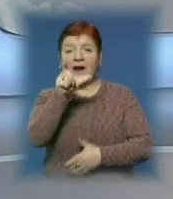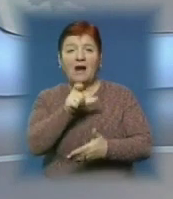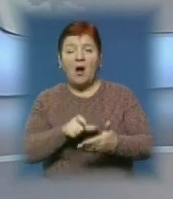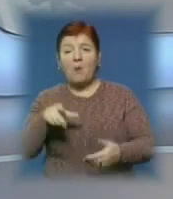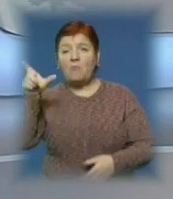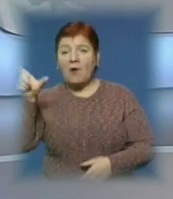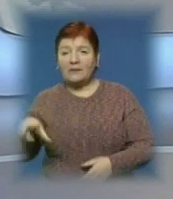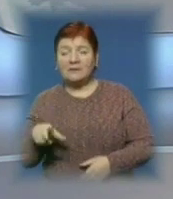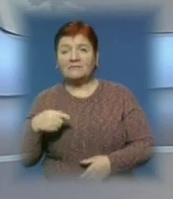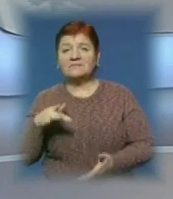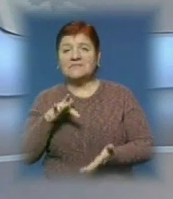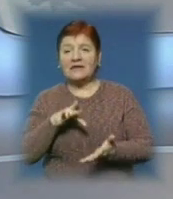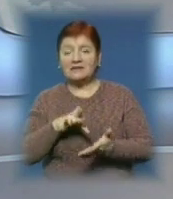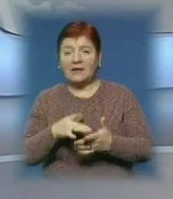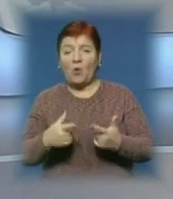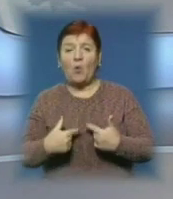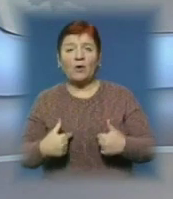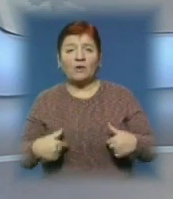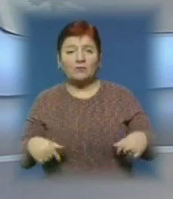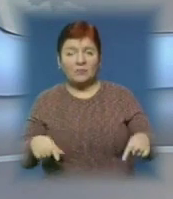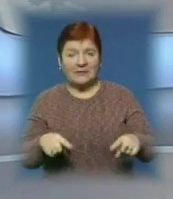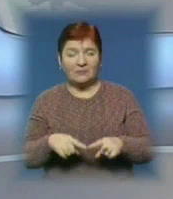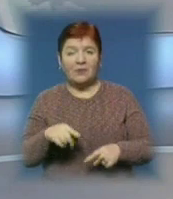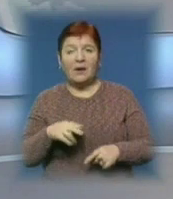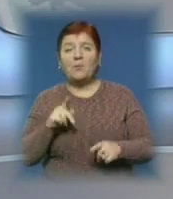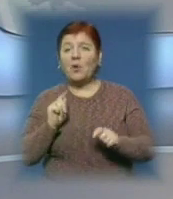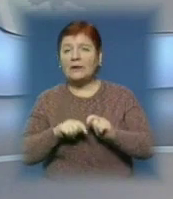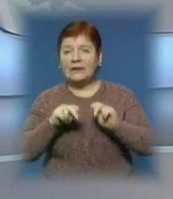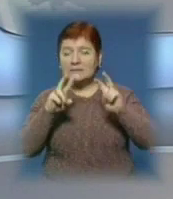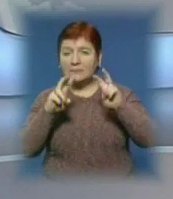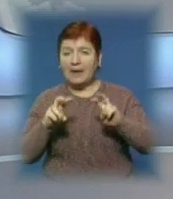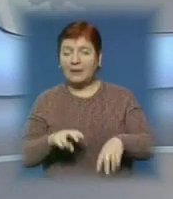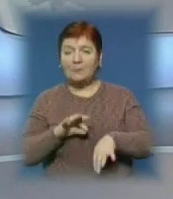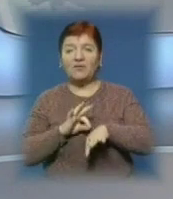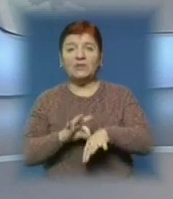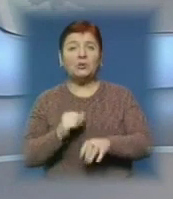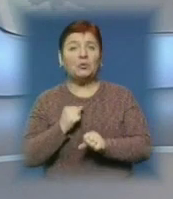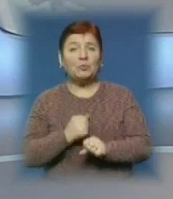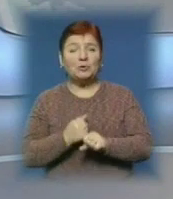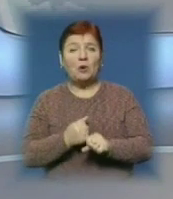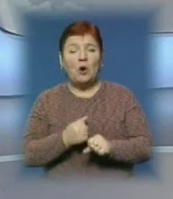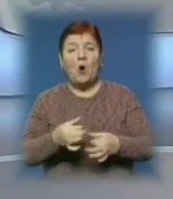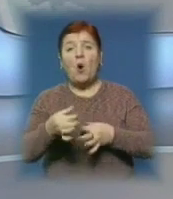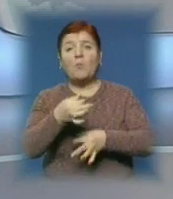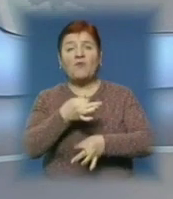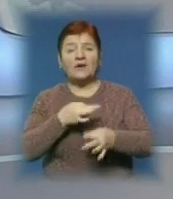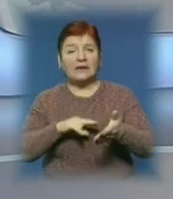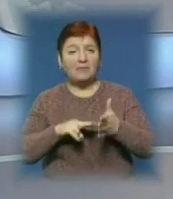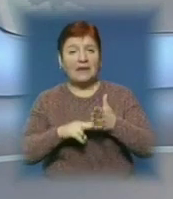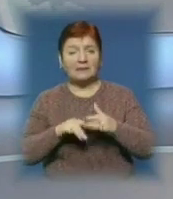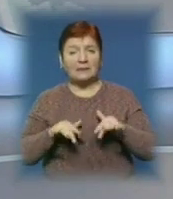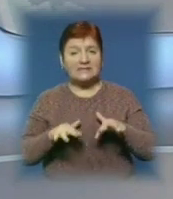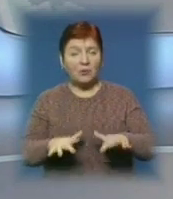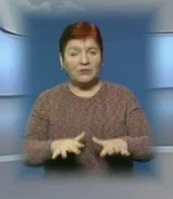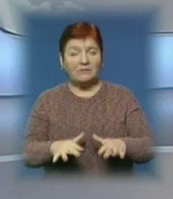В обласному центрі відбулося засідання оргкомітету, члени якого проаналізували проведену роботу та обговорили подальший план заходів.